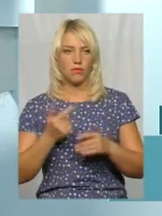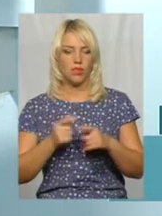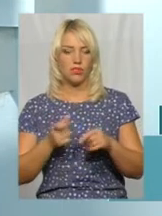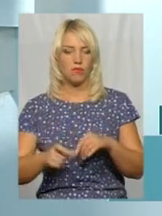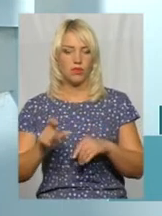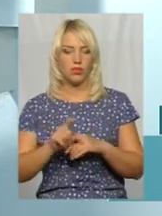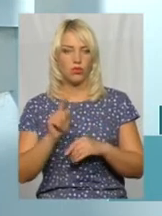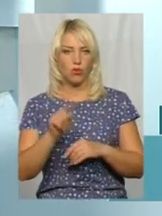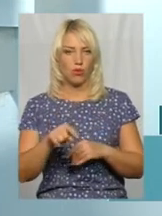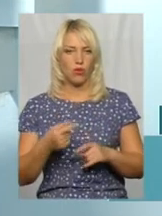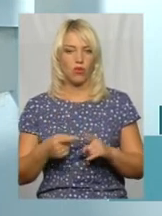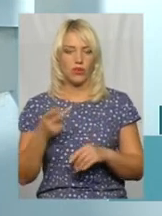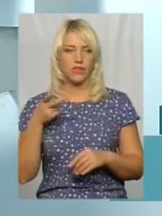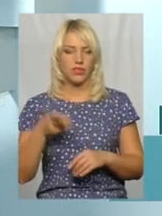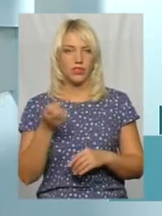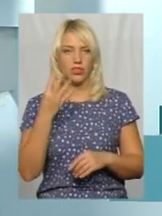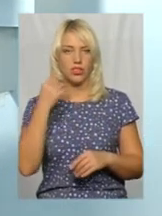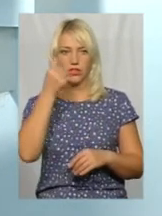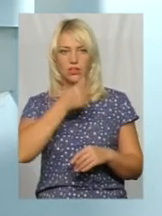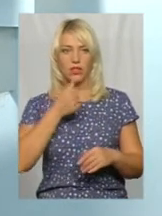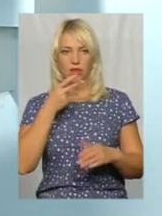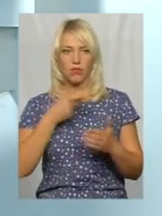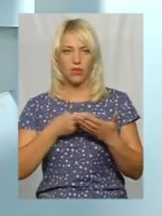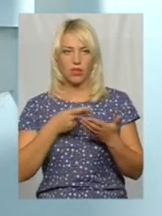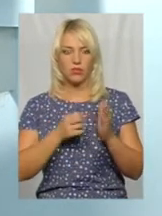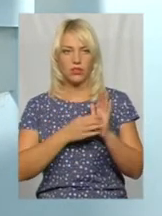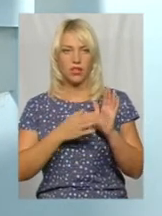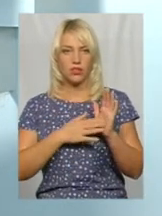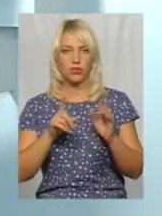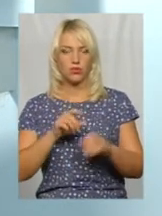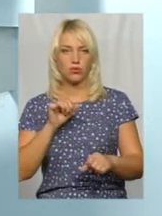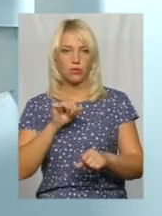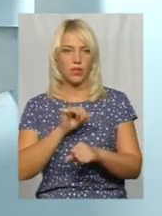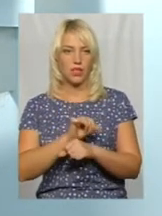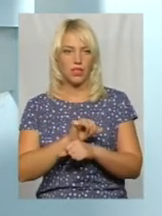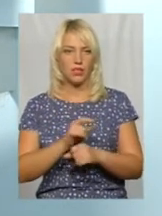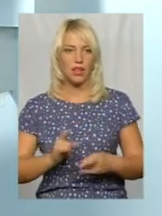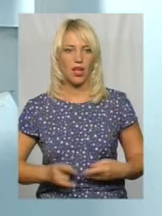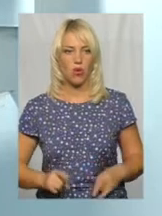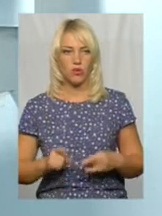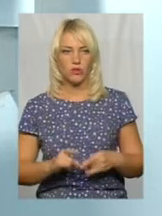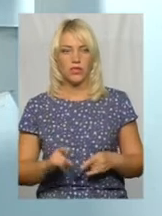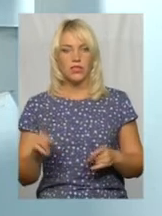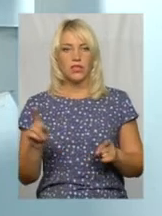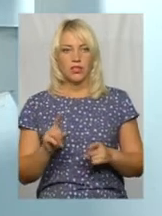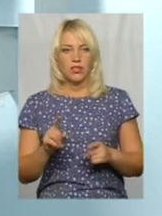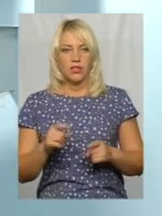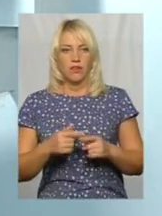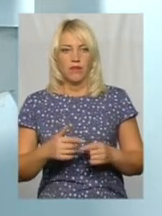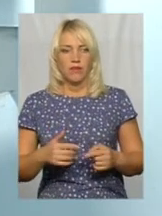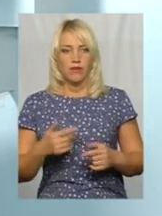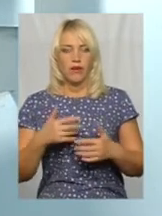2014 рік показує статистика, що зупинилась народжуваність, тобто, бебі-бум.